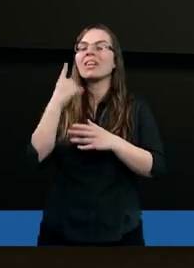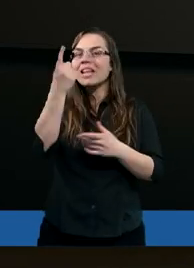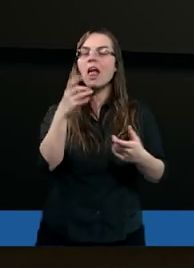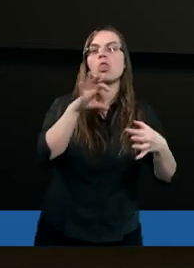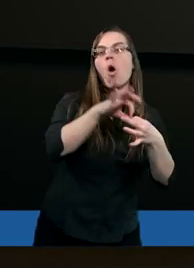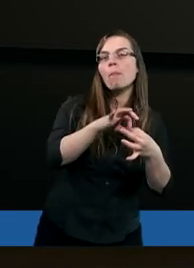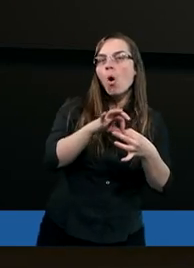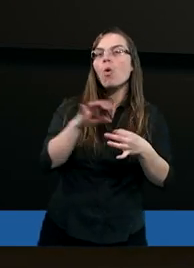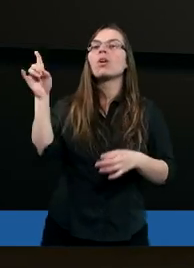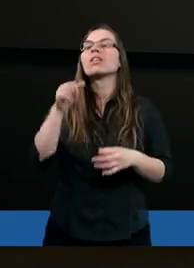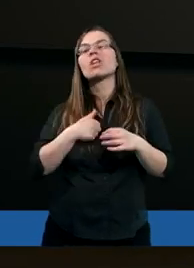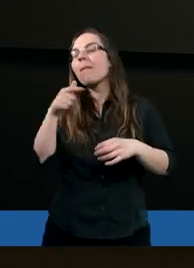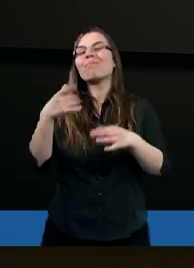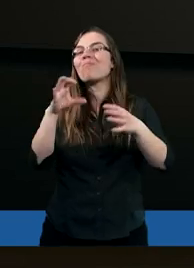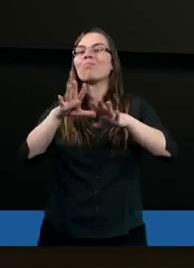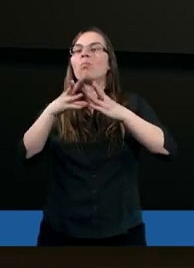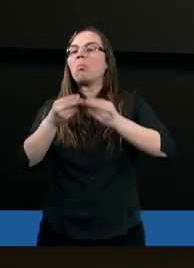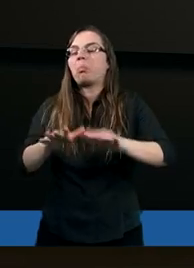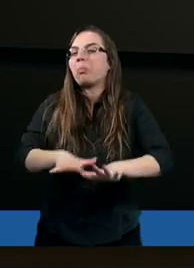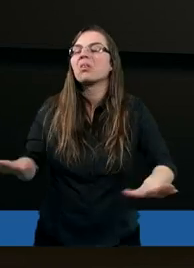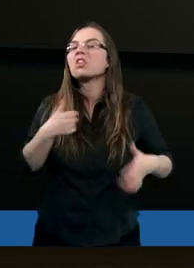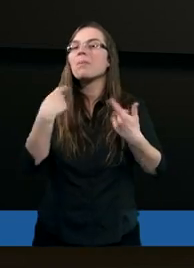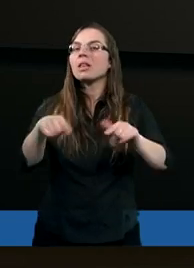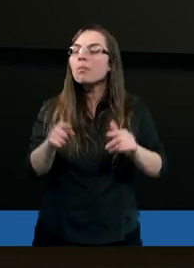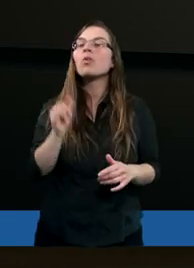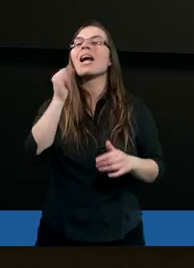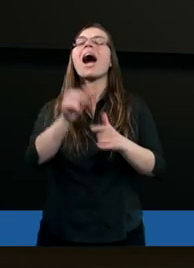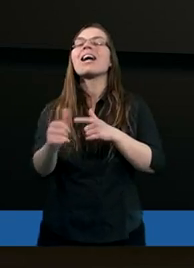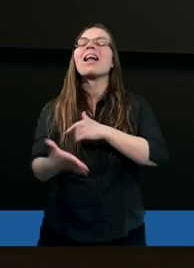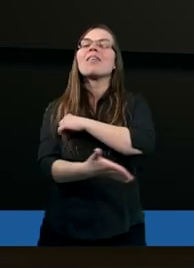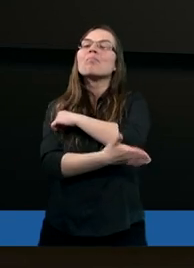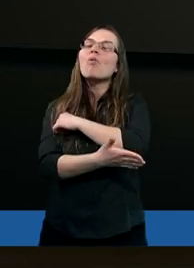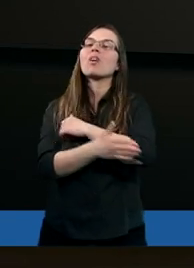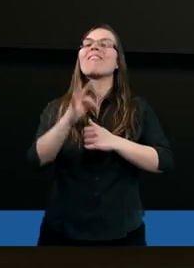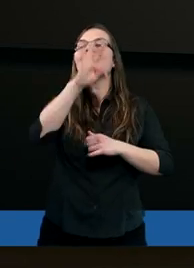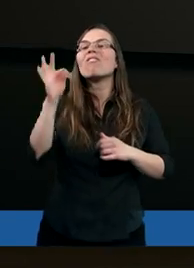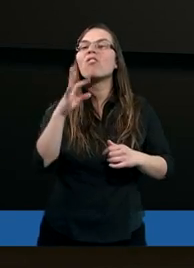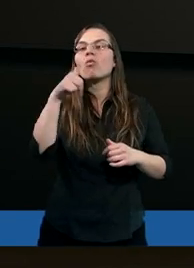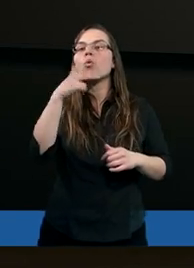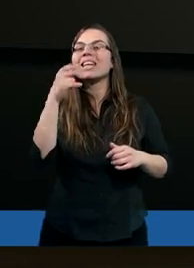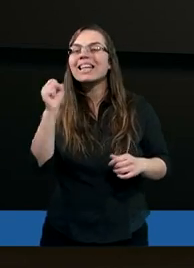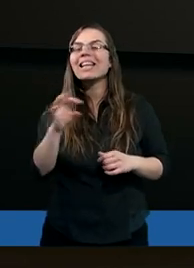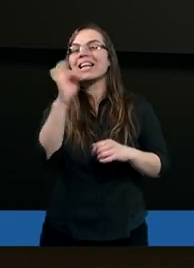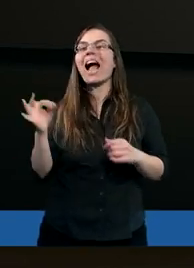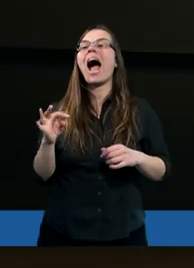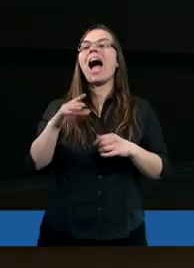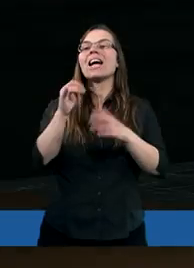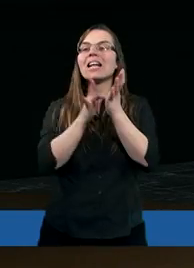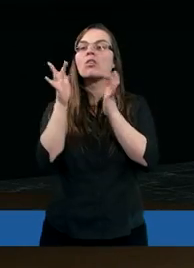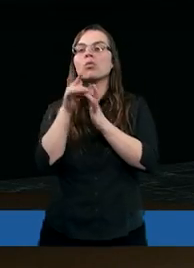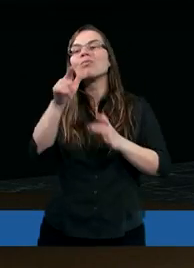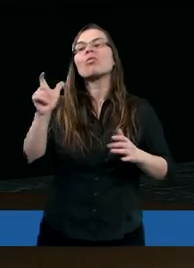połączyć, żeby to się nie rozleciało. Jaka jest funkcja Jezusa Chrystusa? Jezus Chrystus